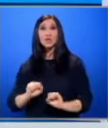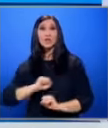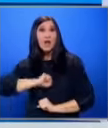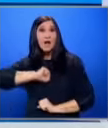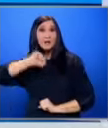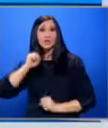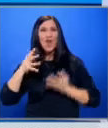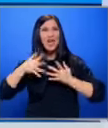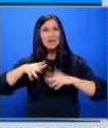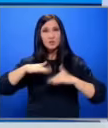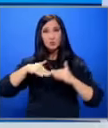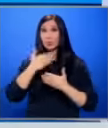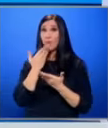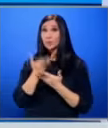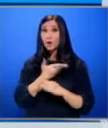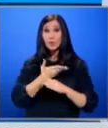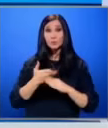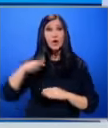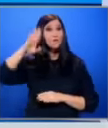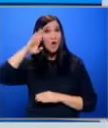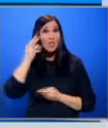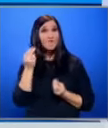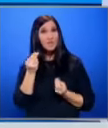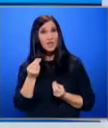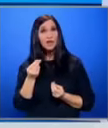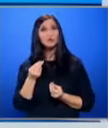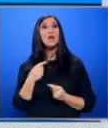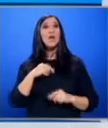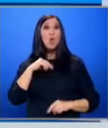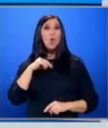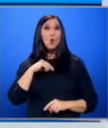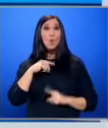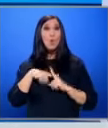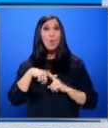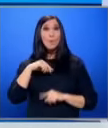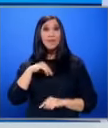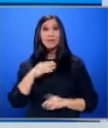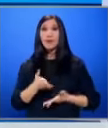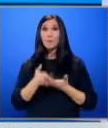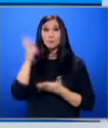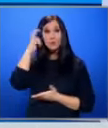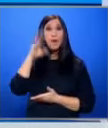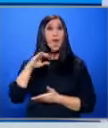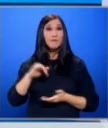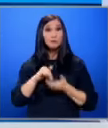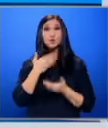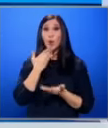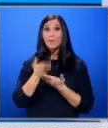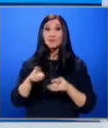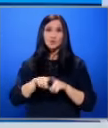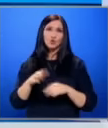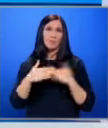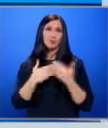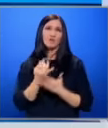инфраструктура. Те обещаха да продължат и военната и финансова, както и хуманитарна помощ за Киев. Евросъюзът обяви също така, че